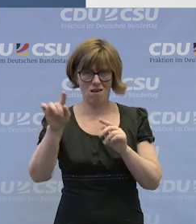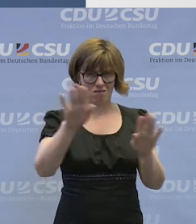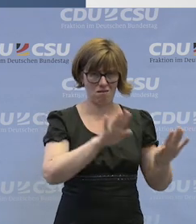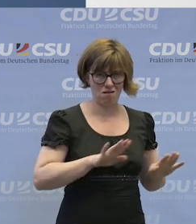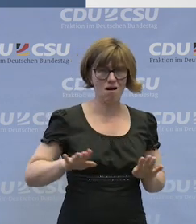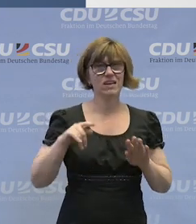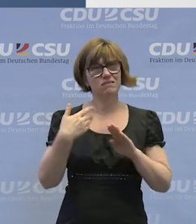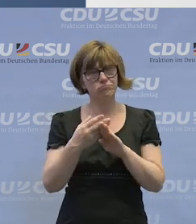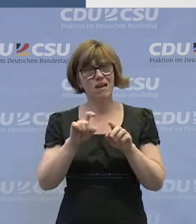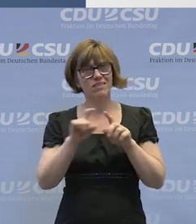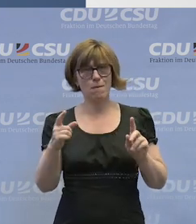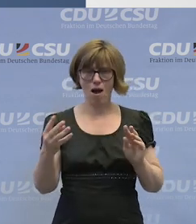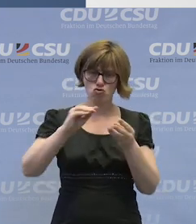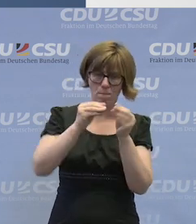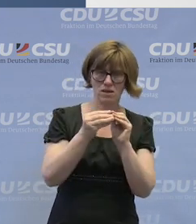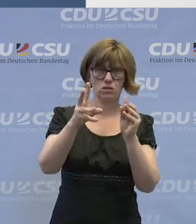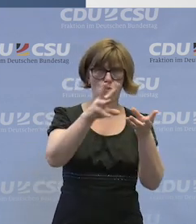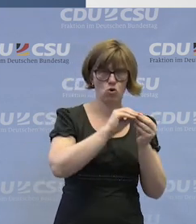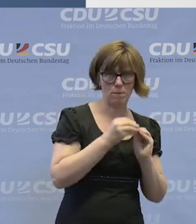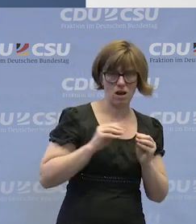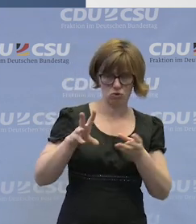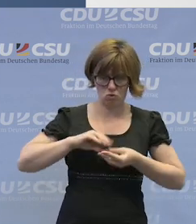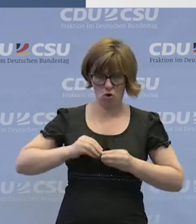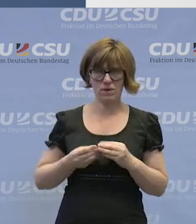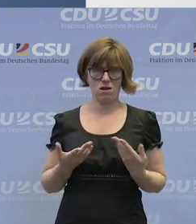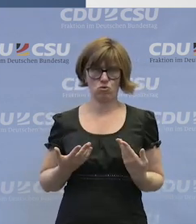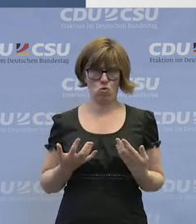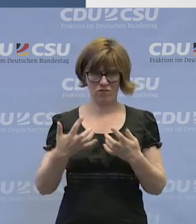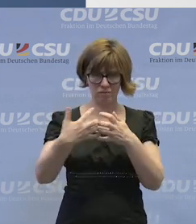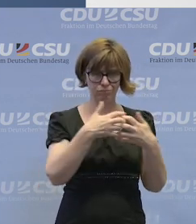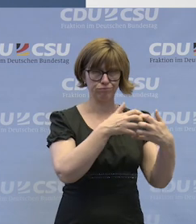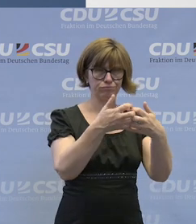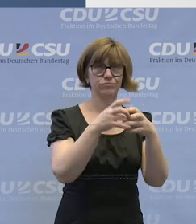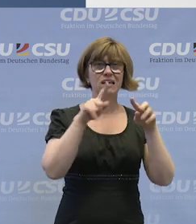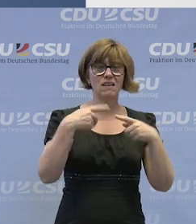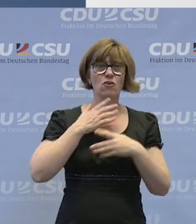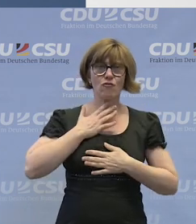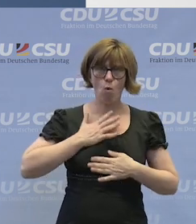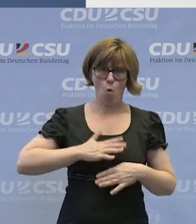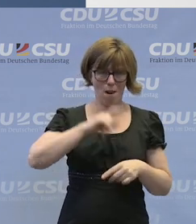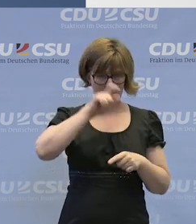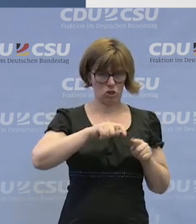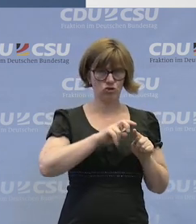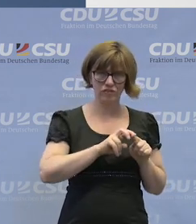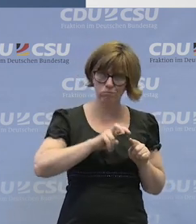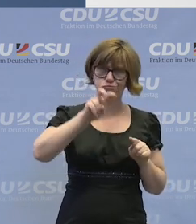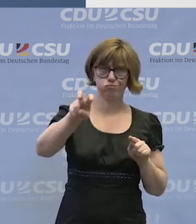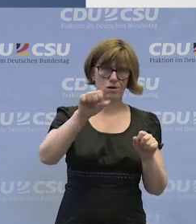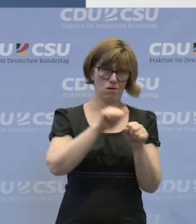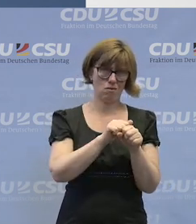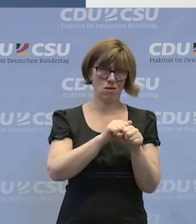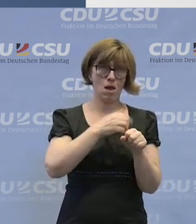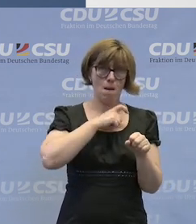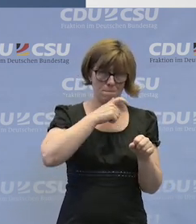um diese Dinge zu kombinieren und zum Wohle des Menschen eben einzusetzen, der